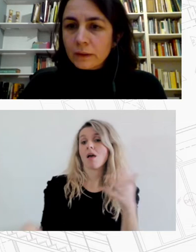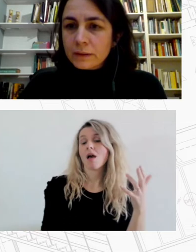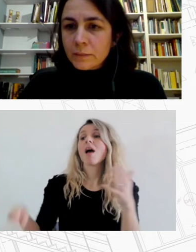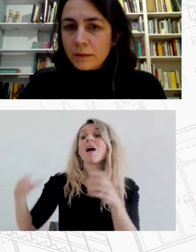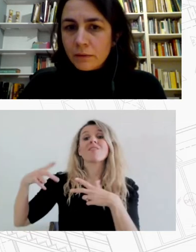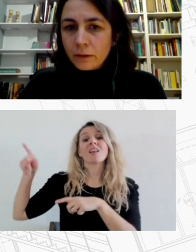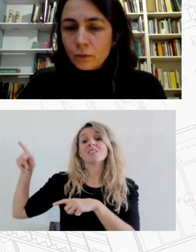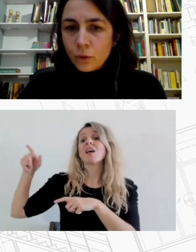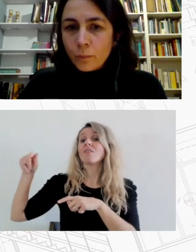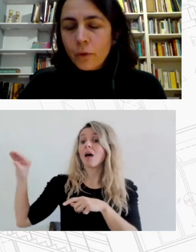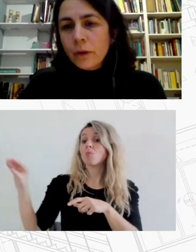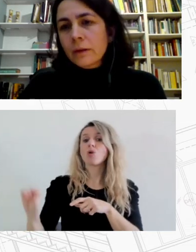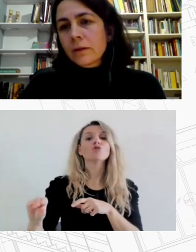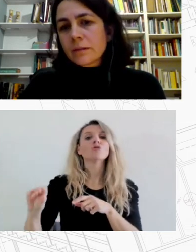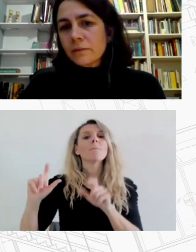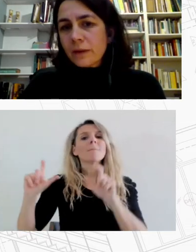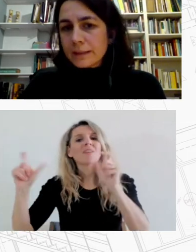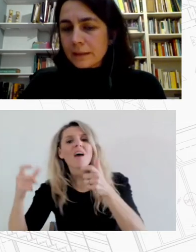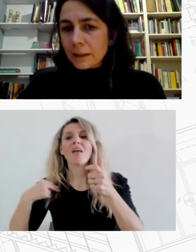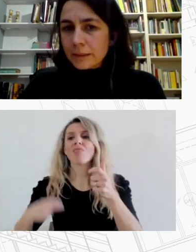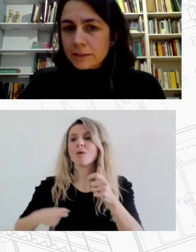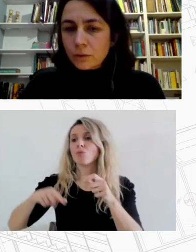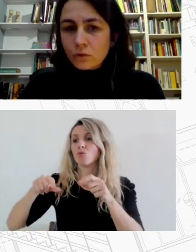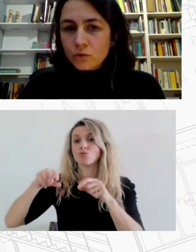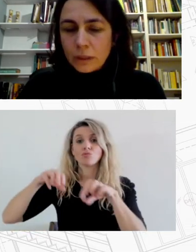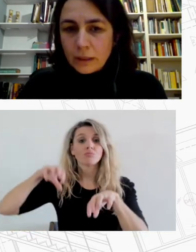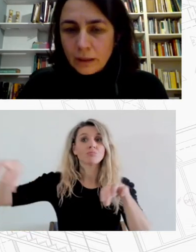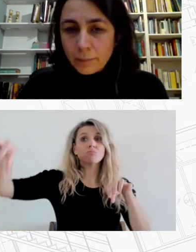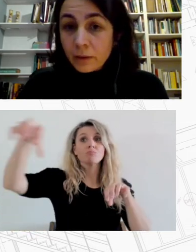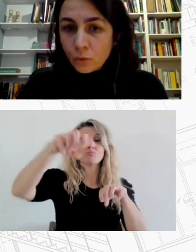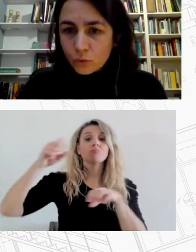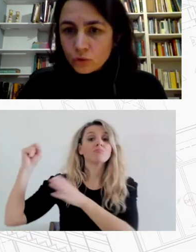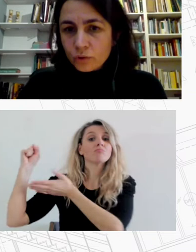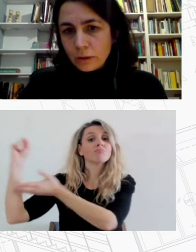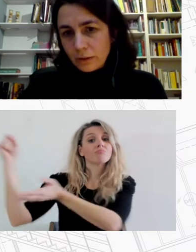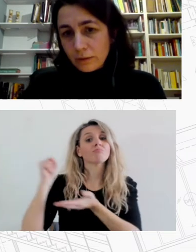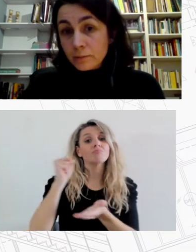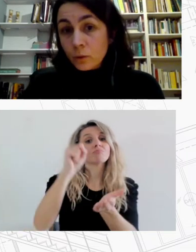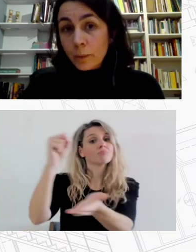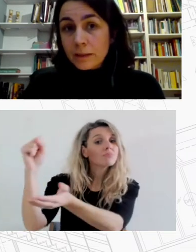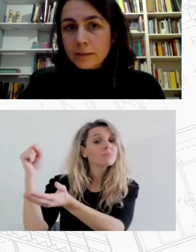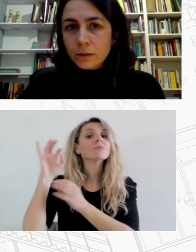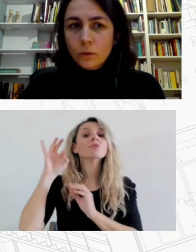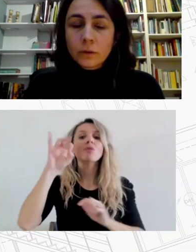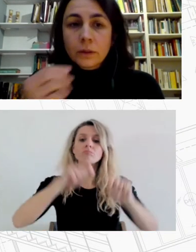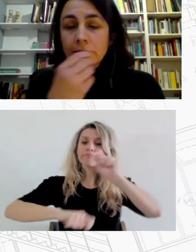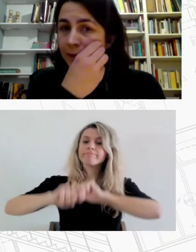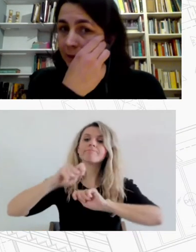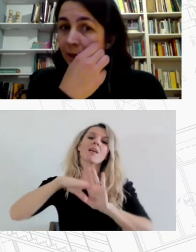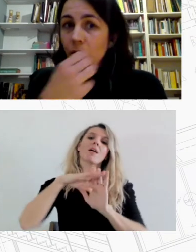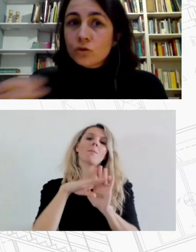αυτοδιοίκηση με έναν δίκαιο τρόπο και θα συμβάλλει στην ανάπτυξη ενός παρκούς θεσμικού πλαισίου